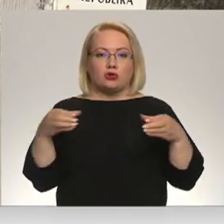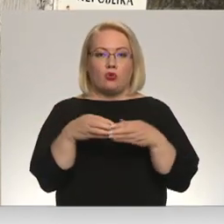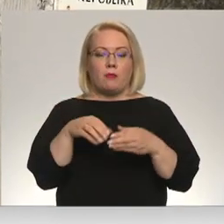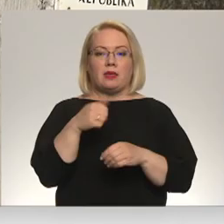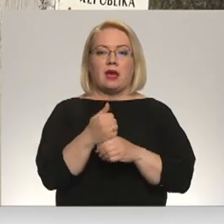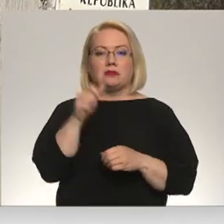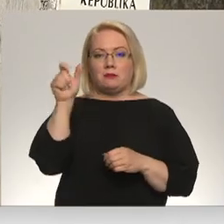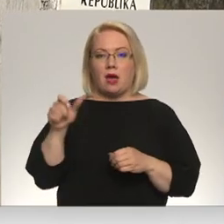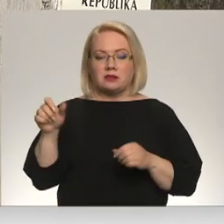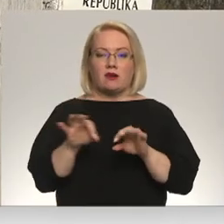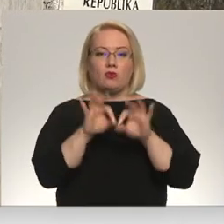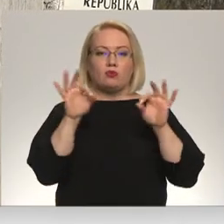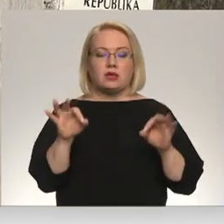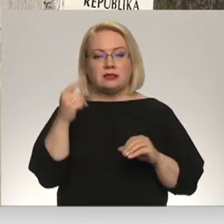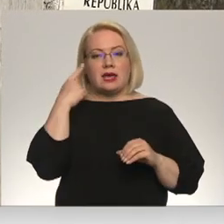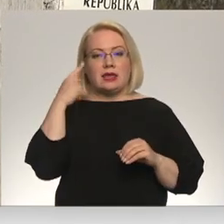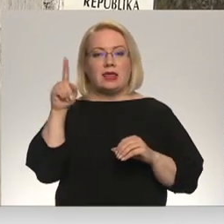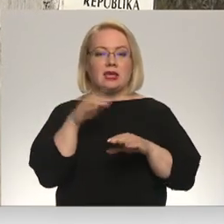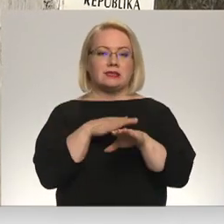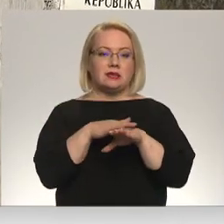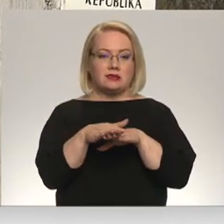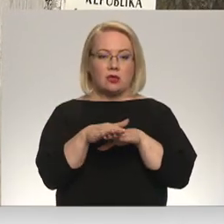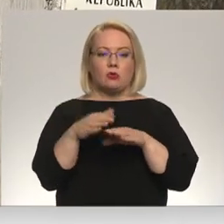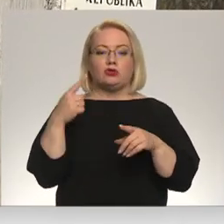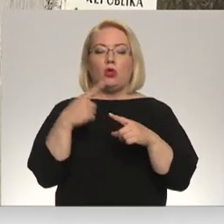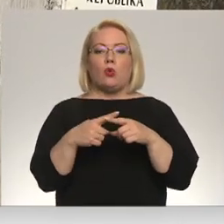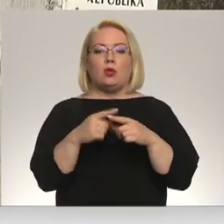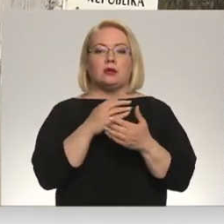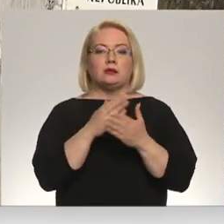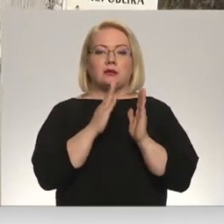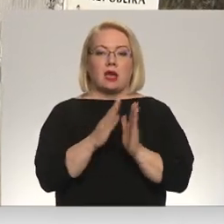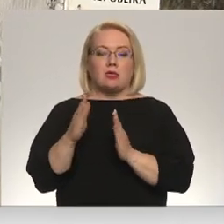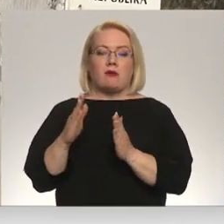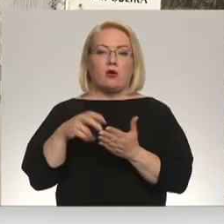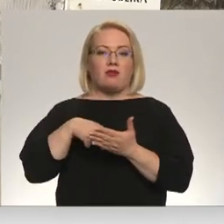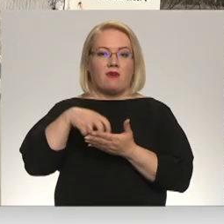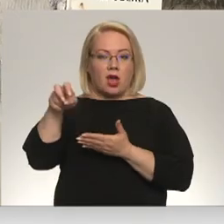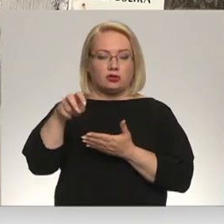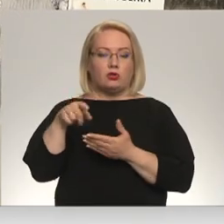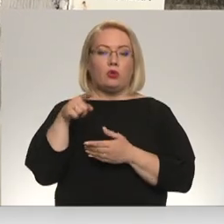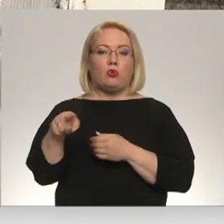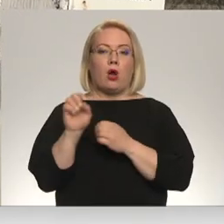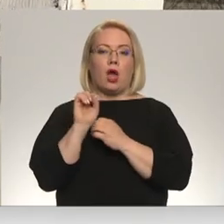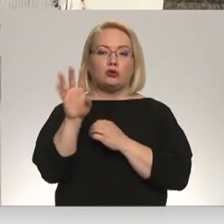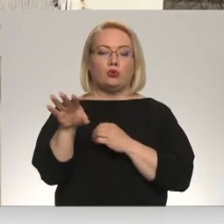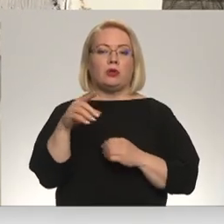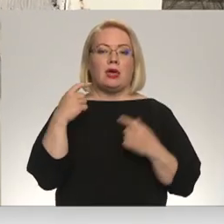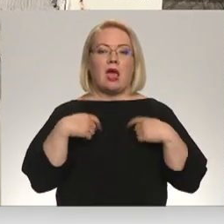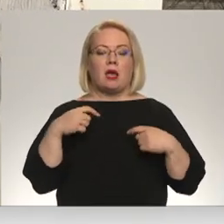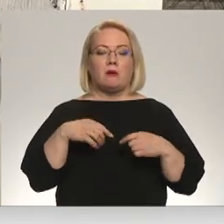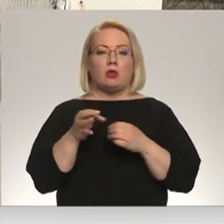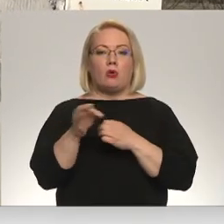pārstāvi uzsākušo idejas iztenošanu un sagatavojot vēstuli, tā tika nostūtīta Jēkapils novada